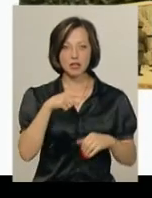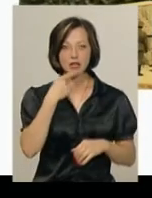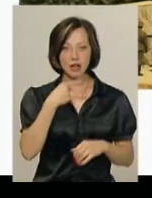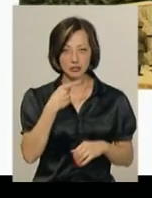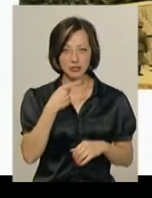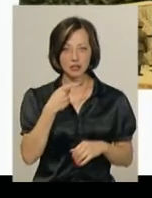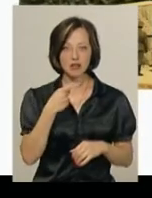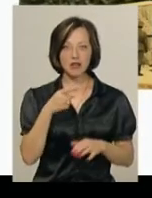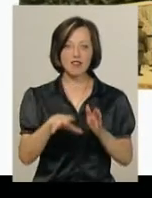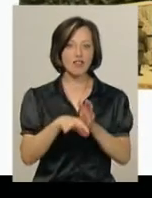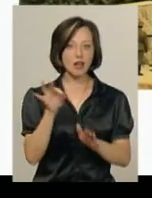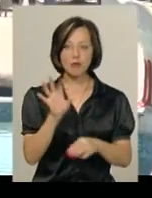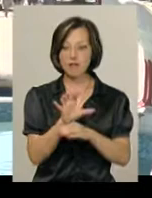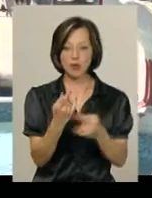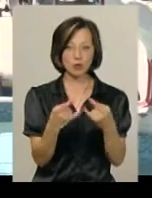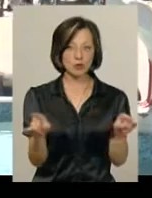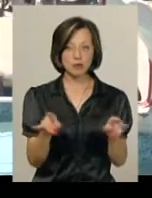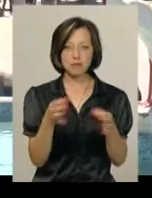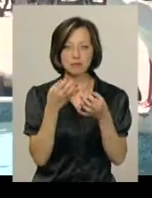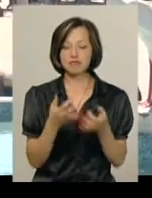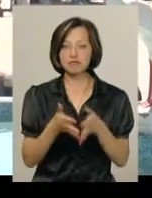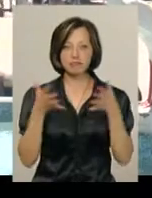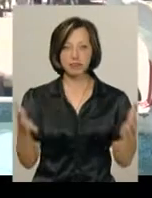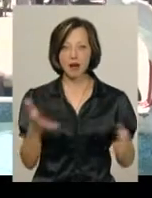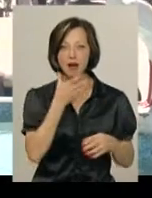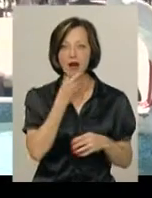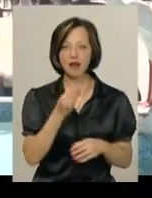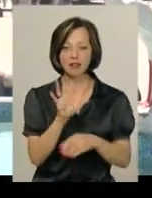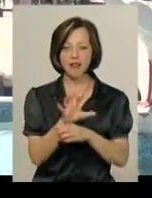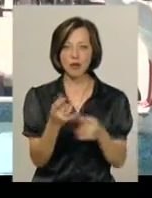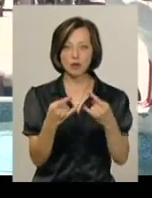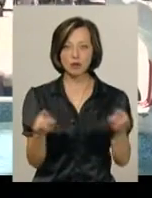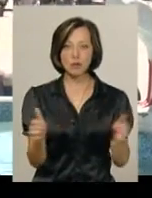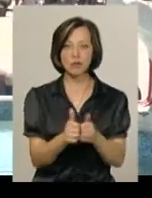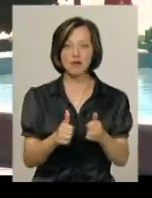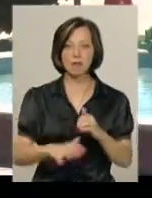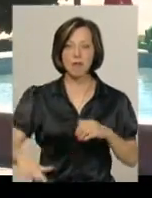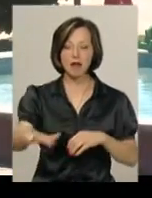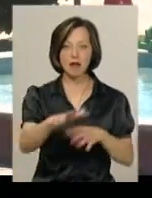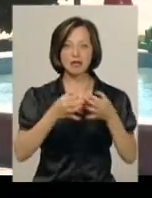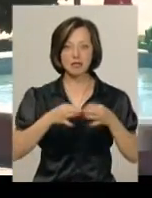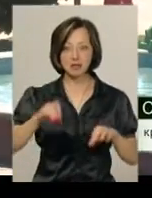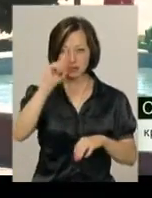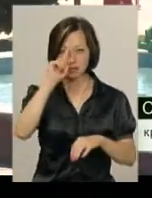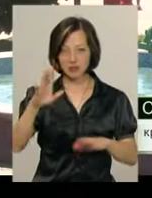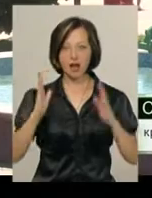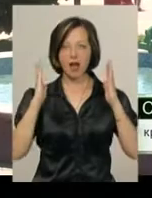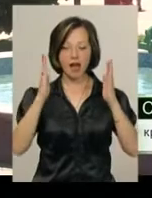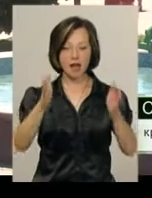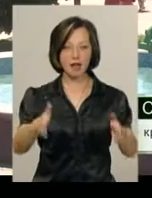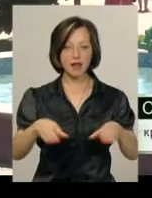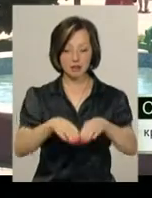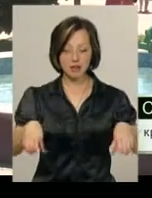Сергій Ісюнін, вибір фотозон більший. «Гарна фотозона – це навколо Майдану Незалежності. Всім відома алія з лавочками,